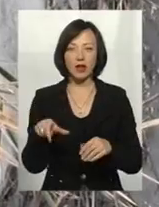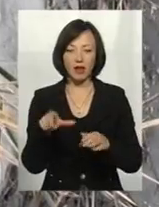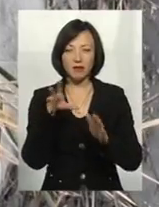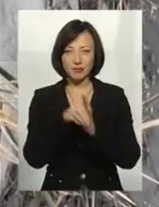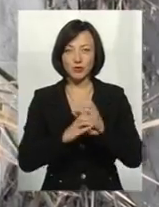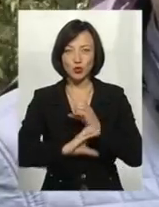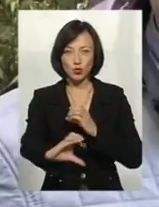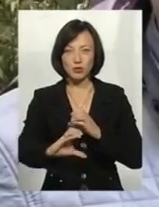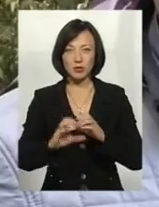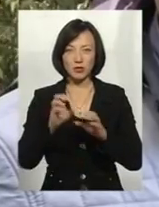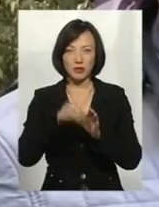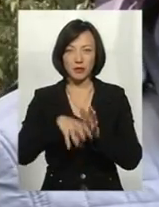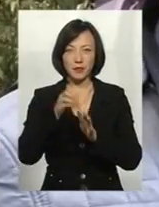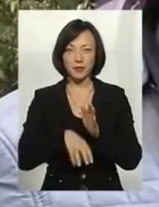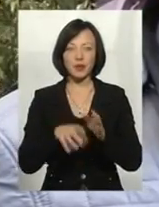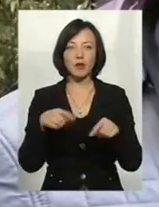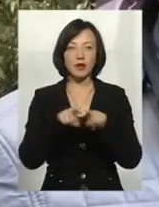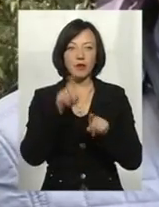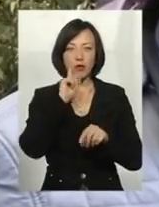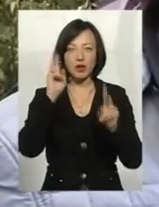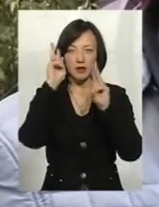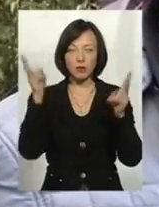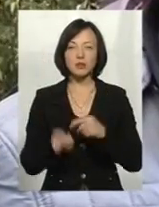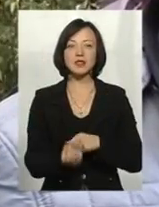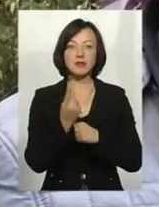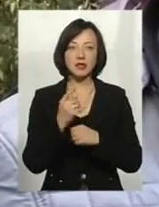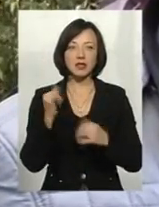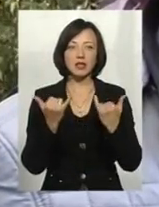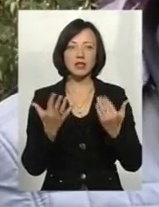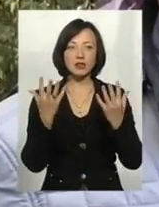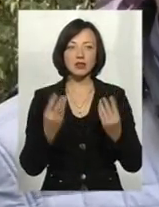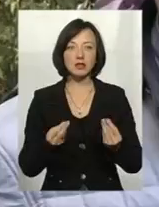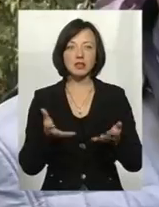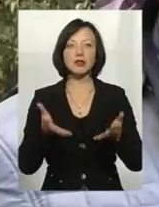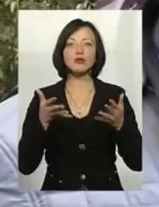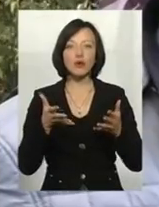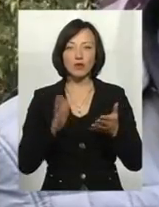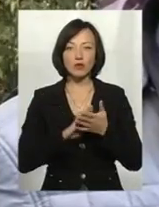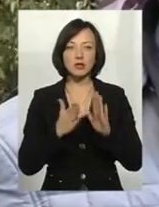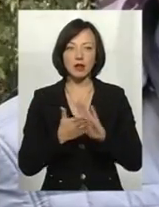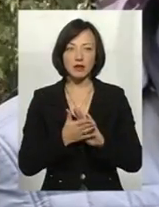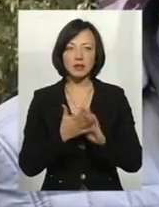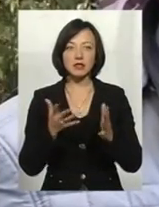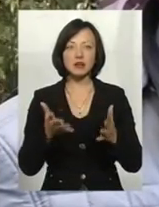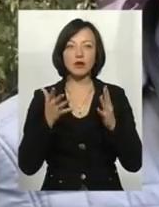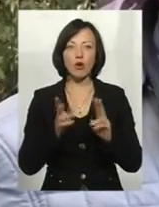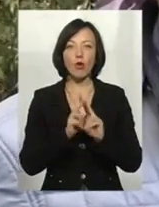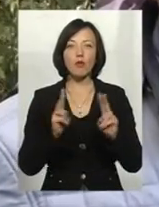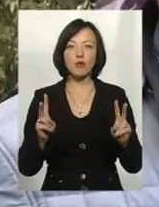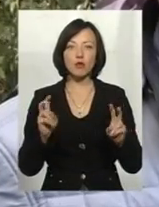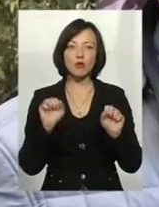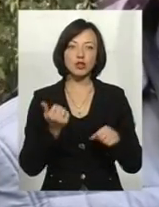А з іншого боку труба, яка ж поки що невідомо походжена, і на даний час нами з'ясовуються обставини, і з'ясовується, кому